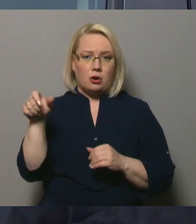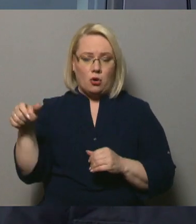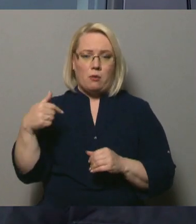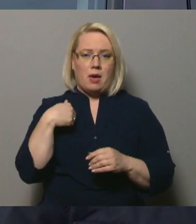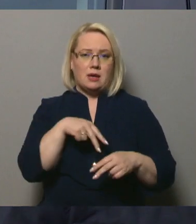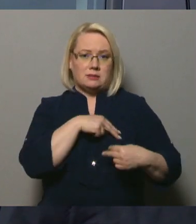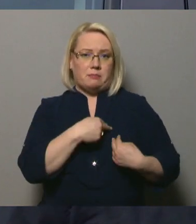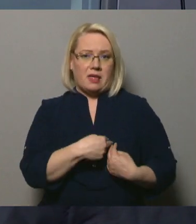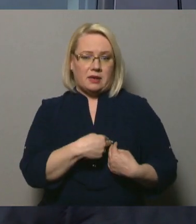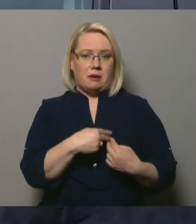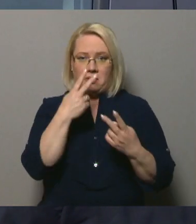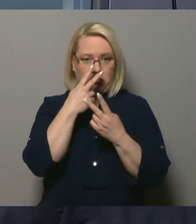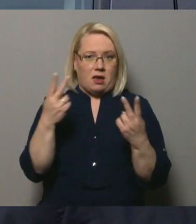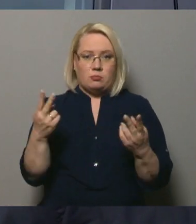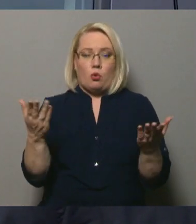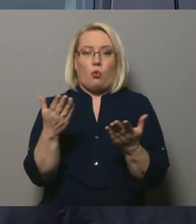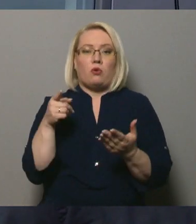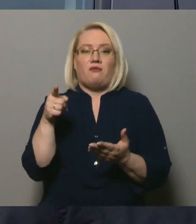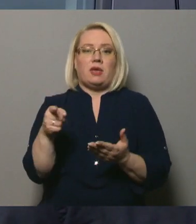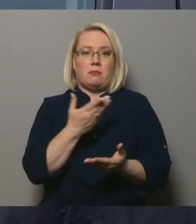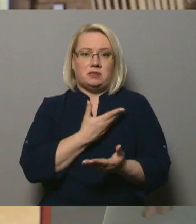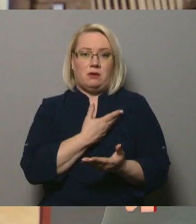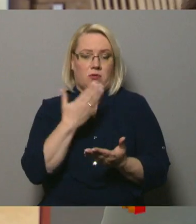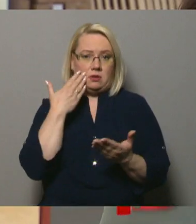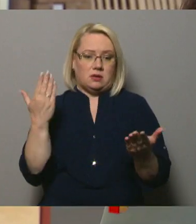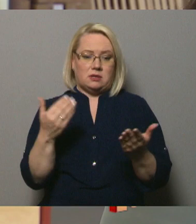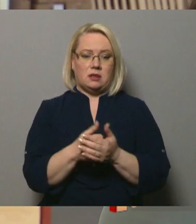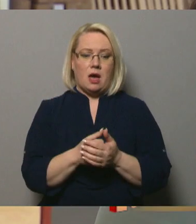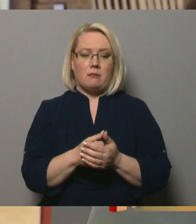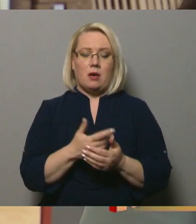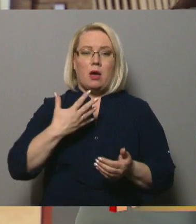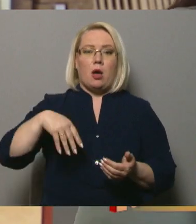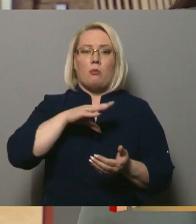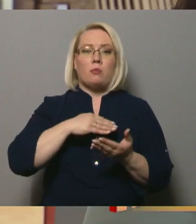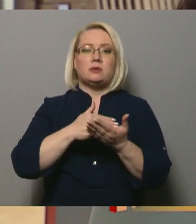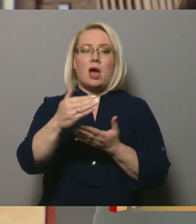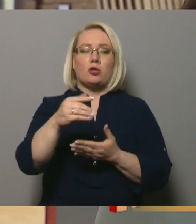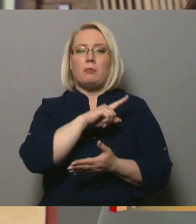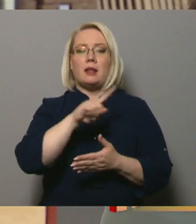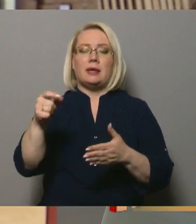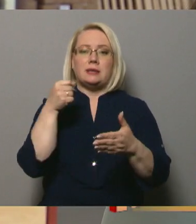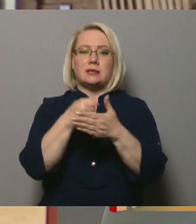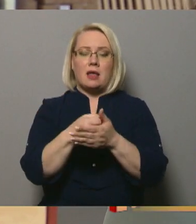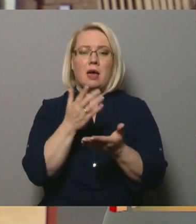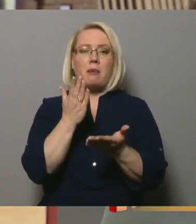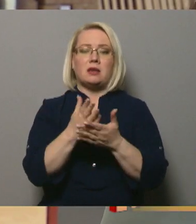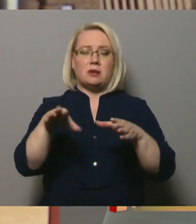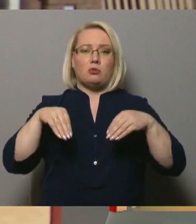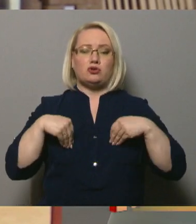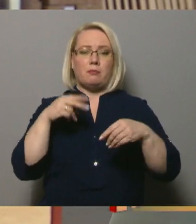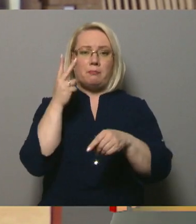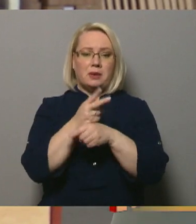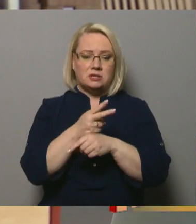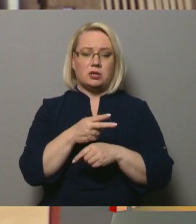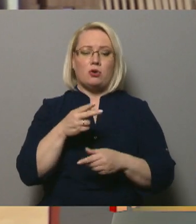biedrība neredzam, kur vispār viņus izmitināt. Mums ir jāturpiln līdz galam. Mēs esam uzņēmušies šo misiju, tad mēs iesim līdz